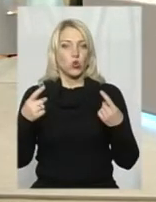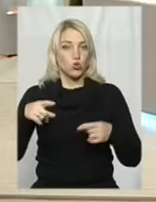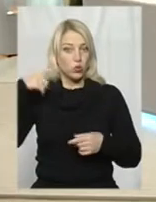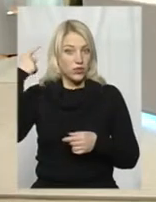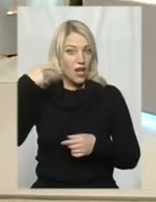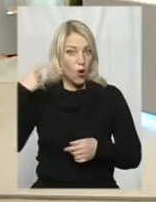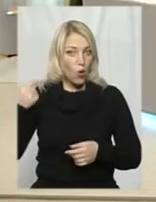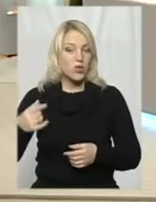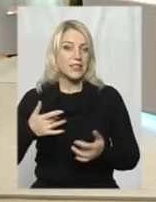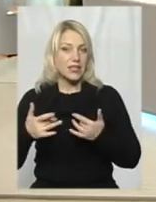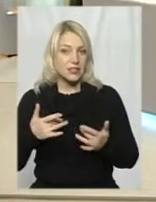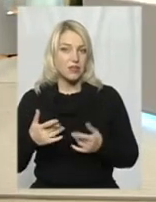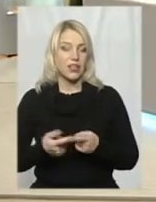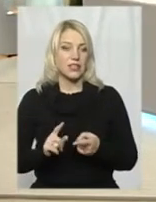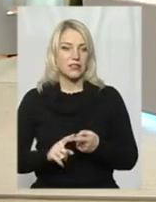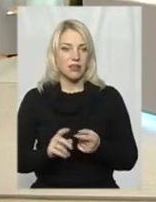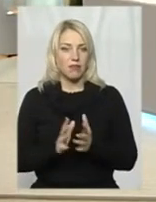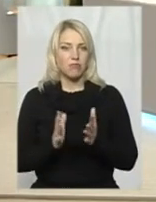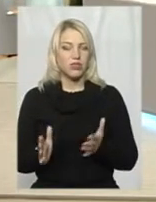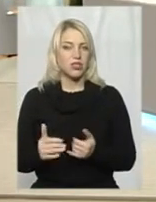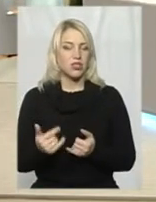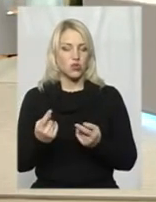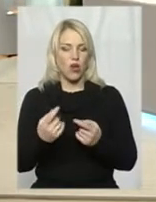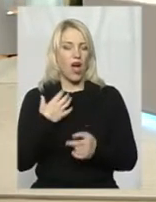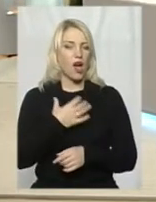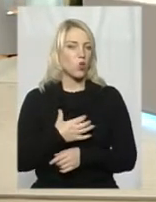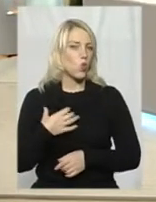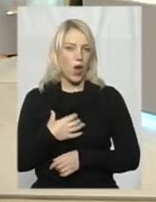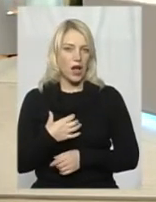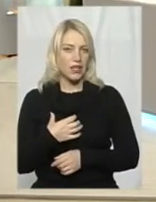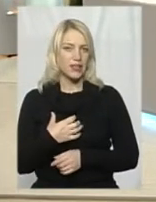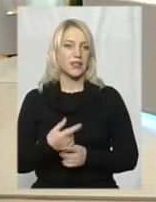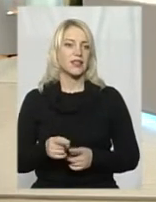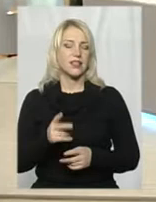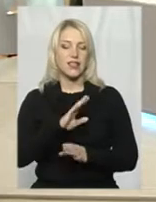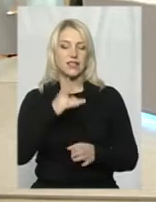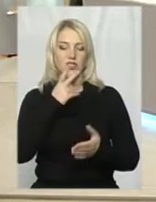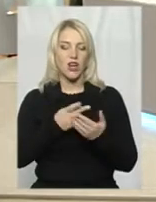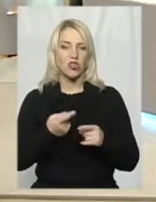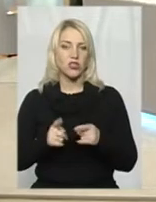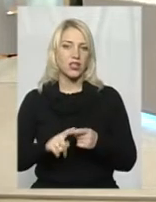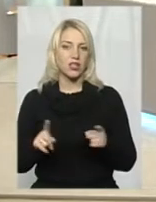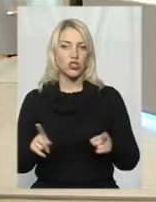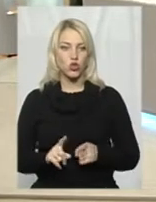більш зараз особливо актуальні, зважаючи на те, що